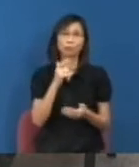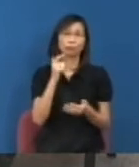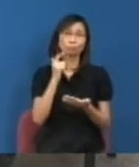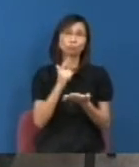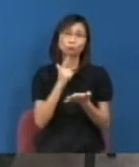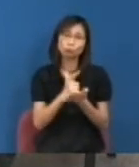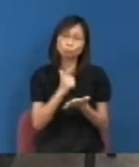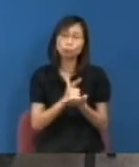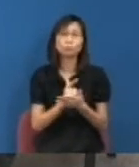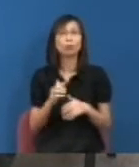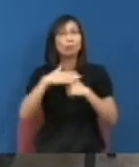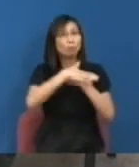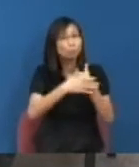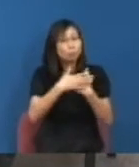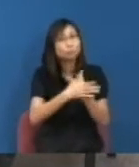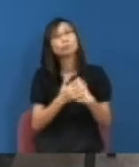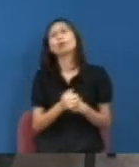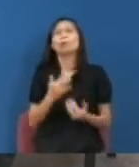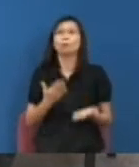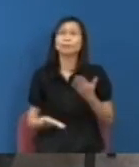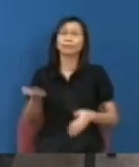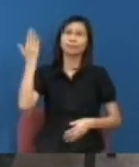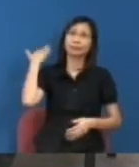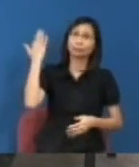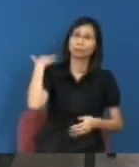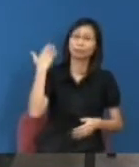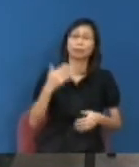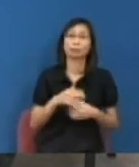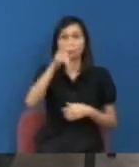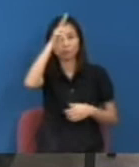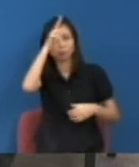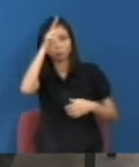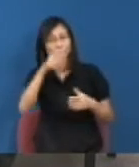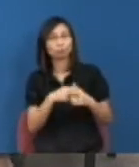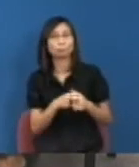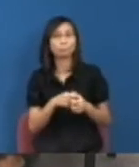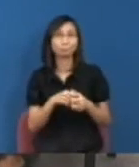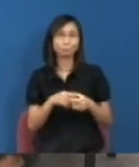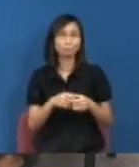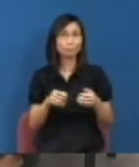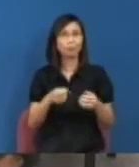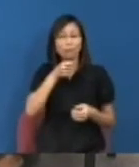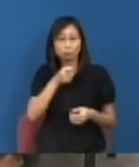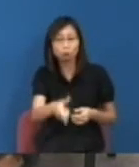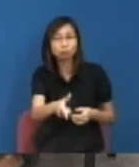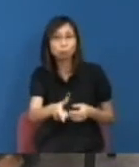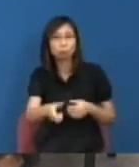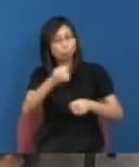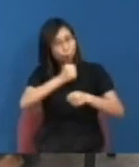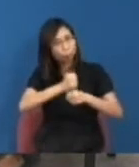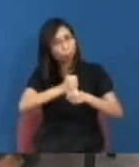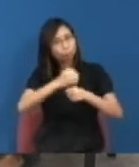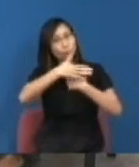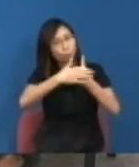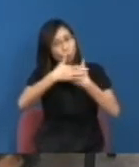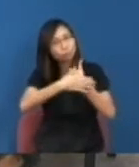障或者以前公務員韋伯式的概念都是由中心制令他們安心然後